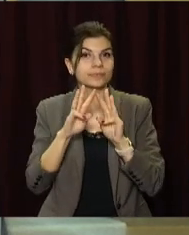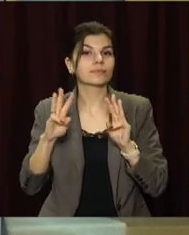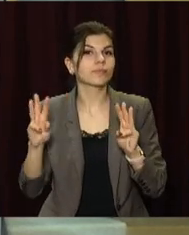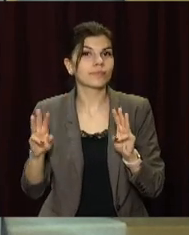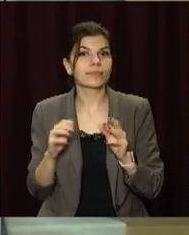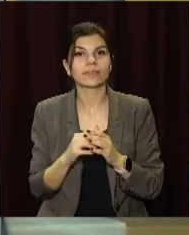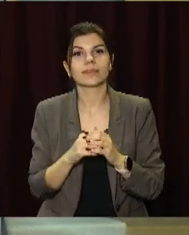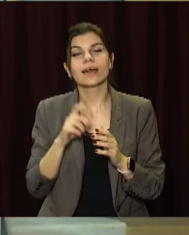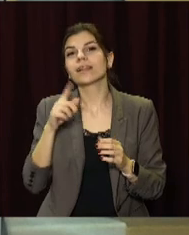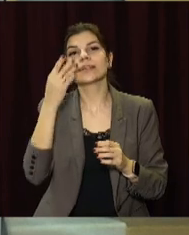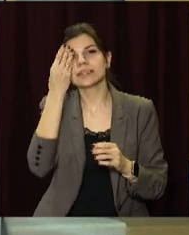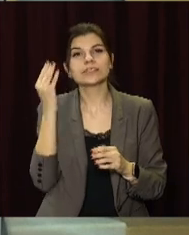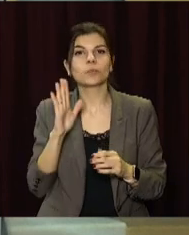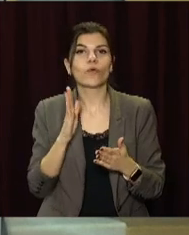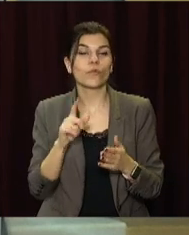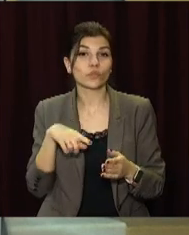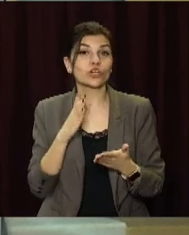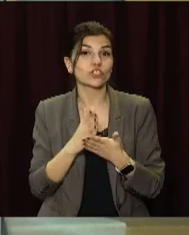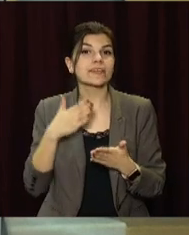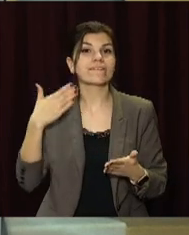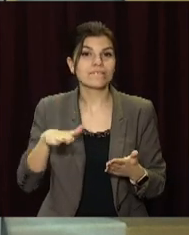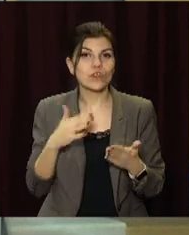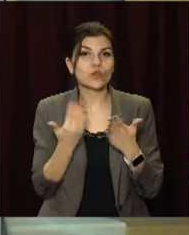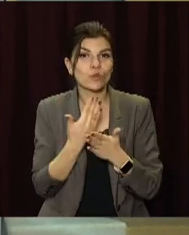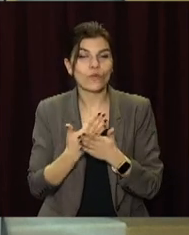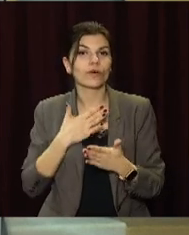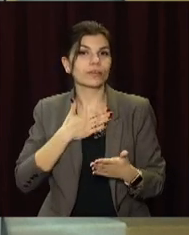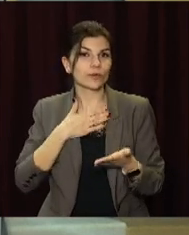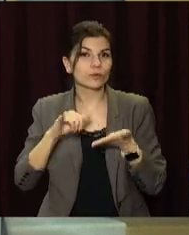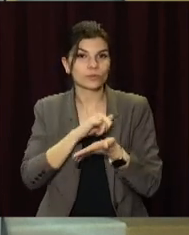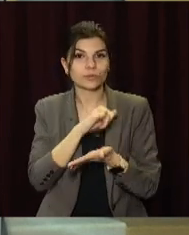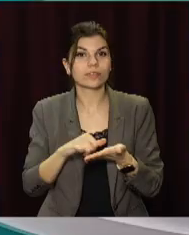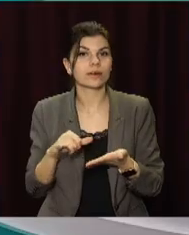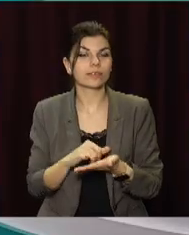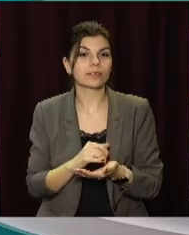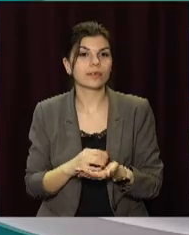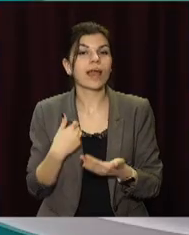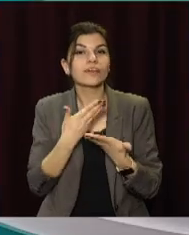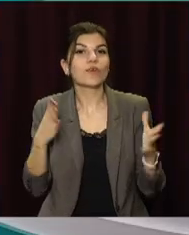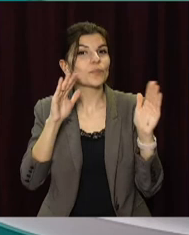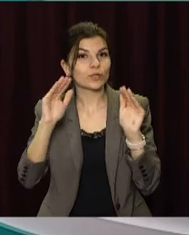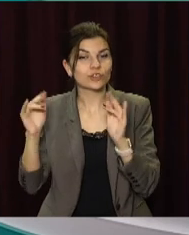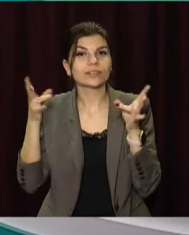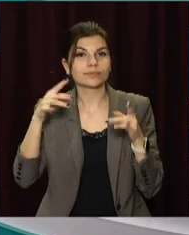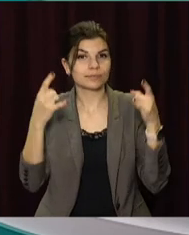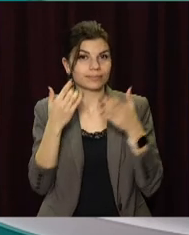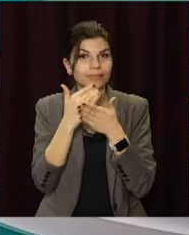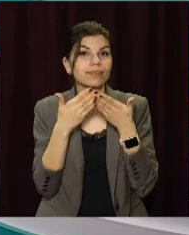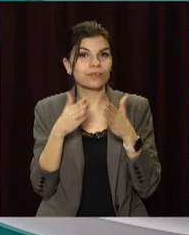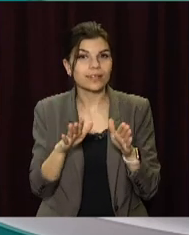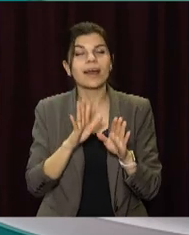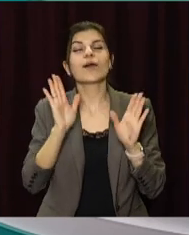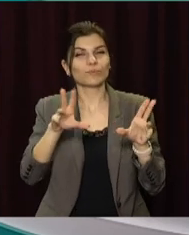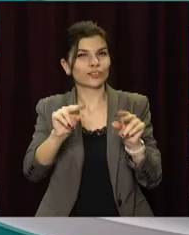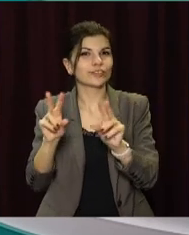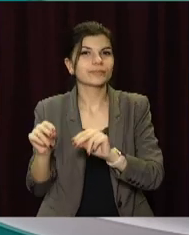.media. Не забувайте і про сюжети в соціальних мережах і на нашому ютуб-каналі. А я з вами прощаюся, залишайтеся з відкритим і